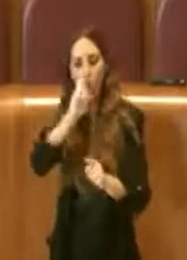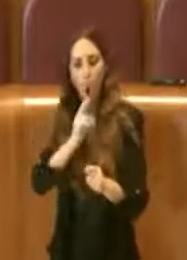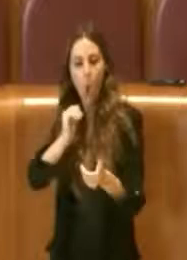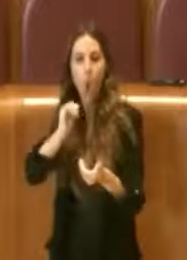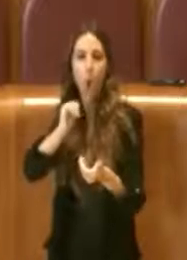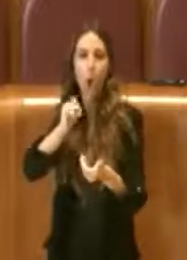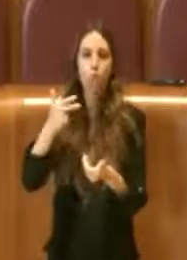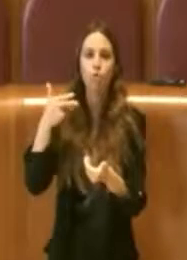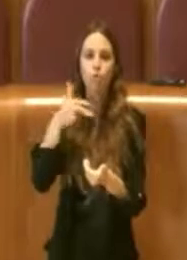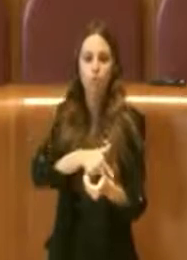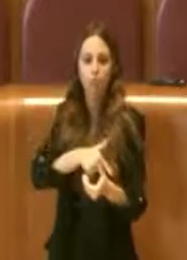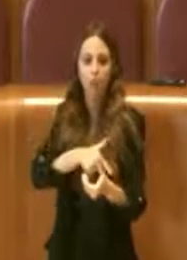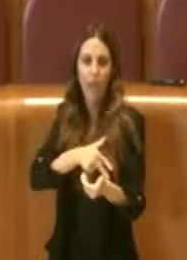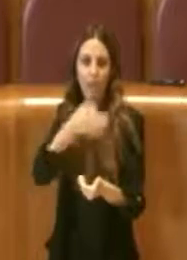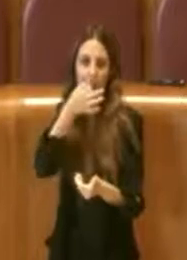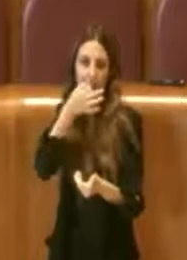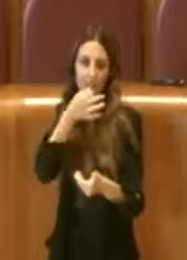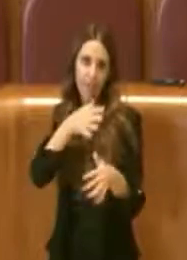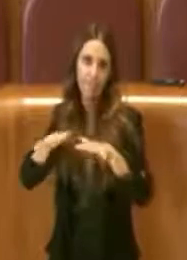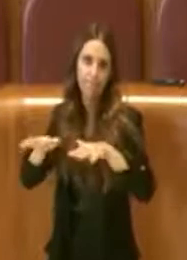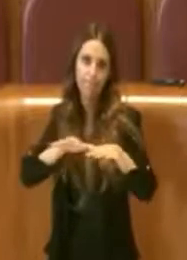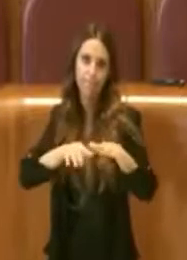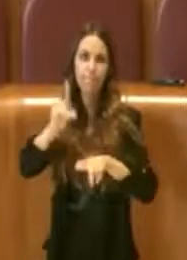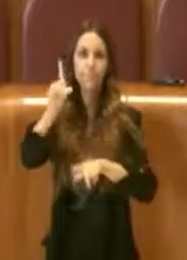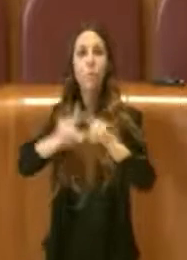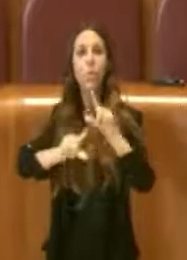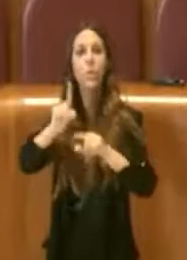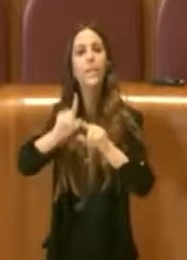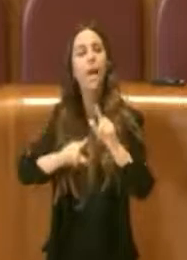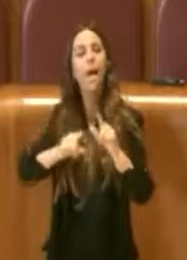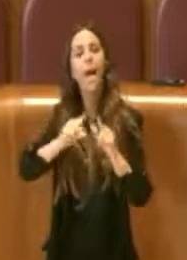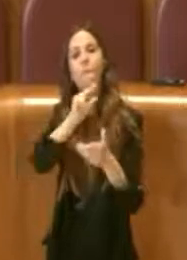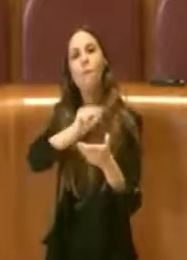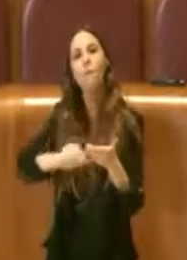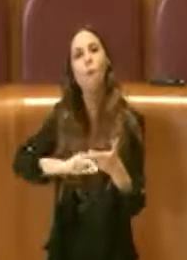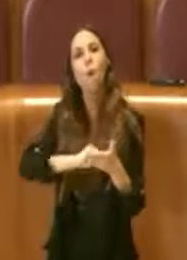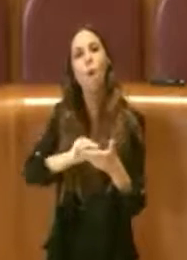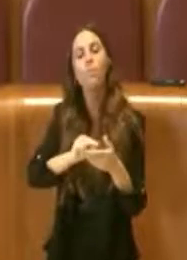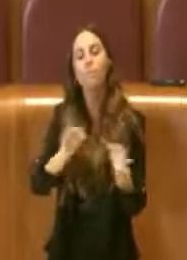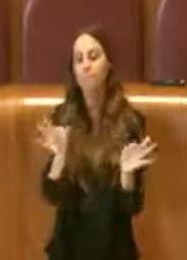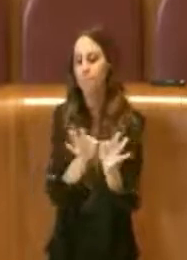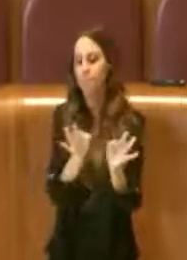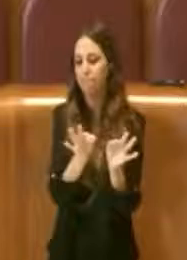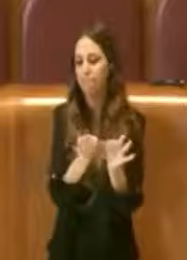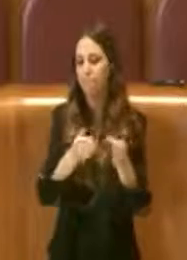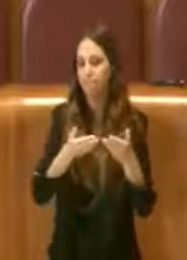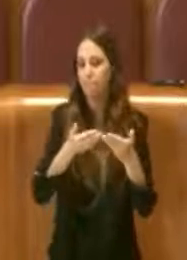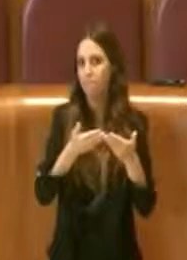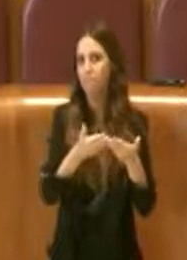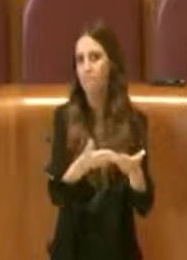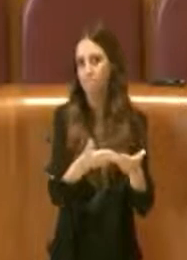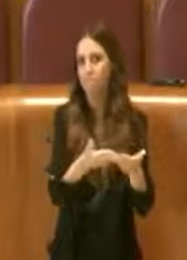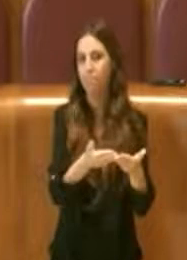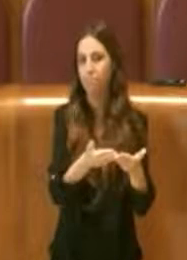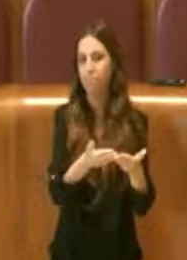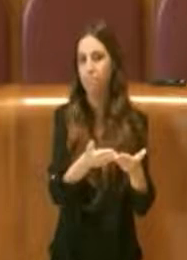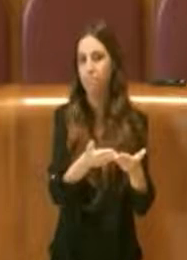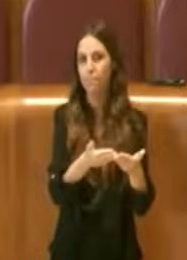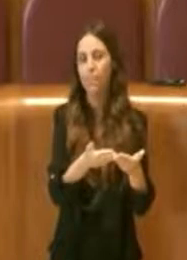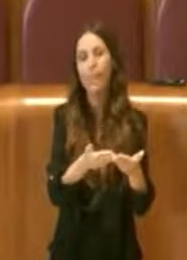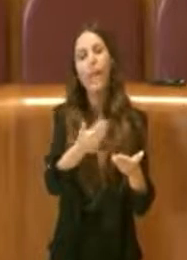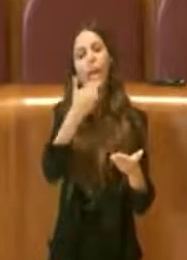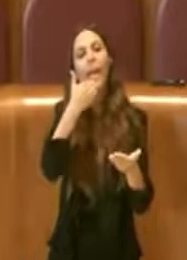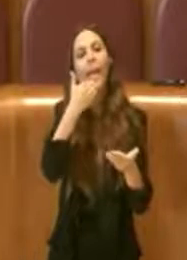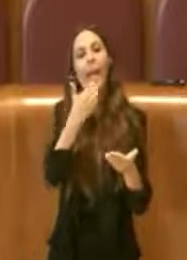Quindi il Movimento 5 Stelle voterà favorevolmente questa proposta e